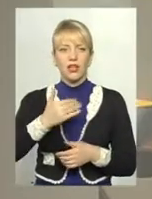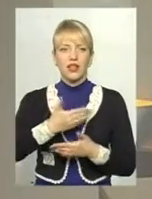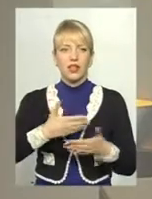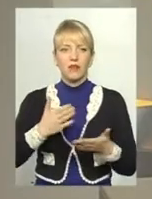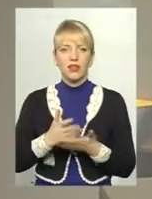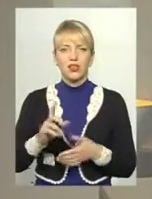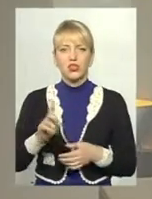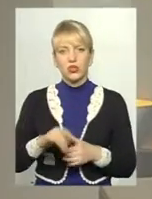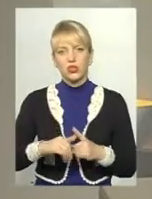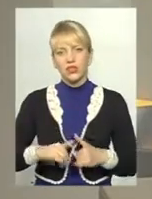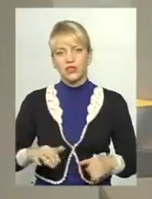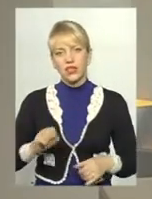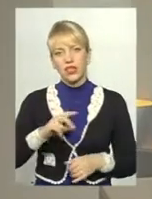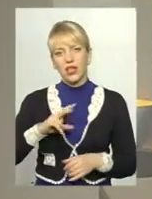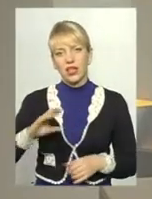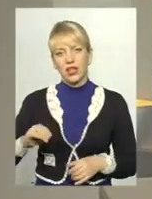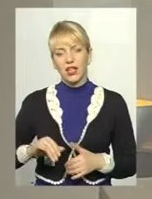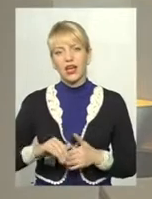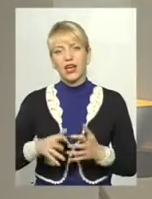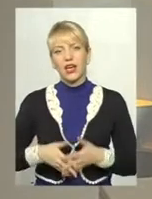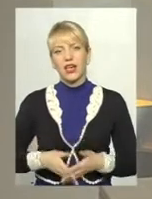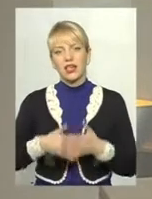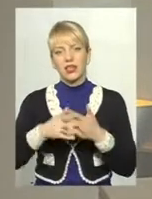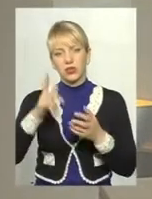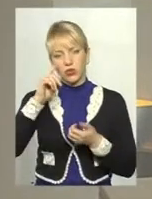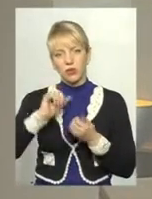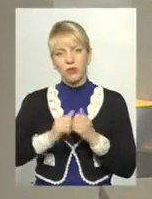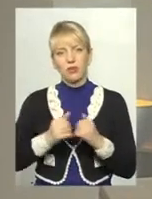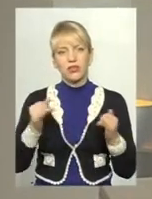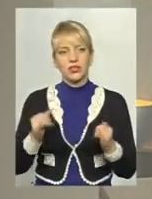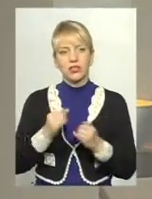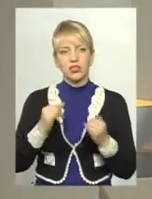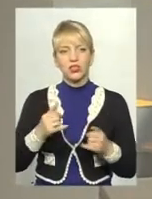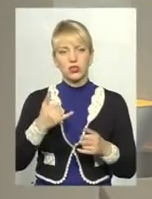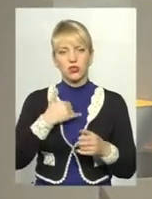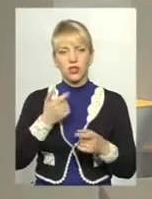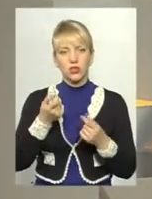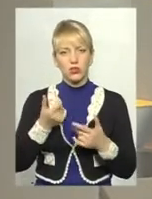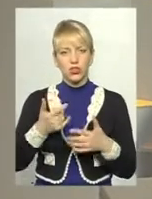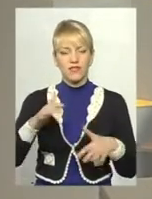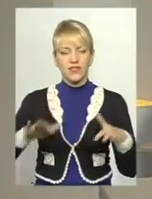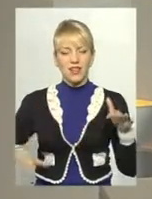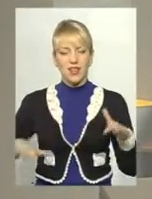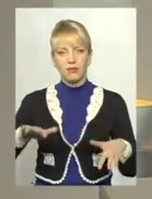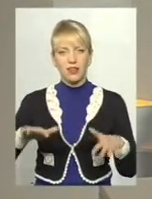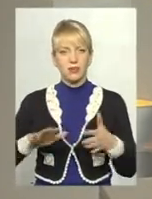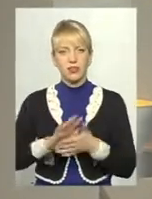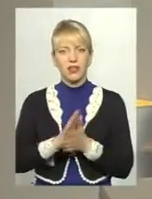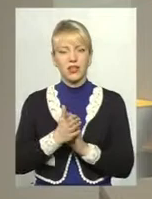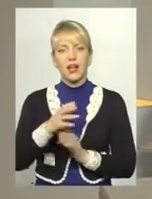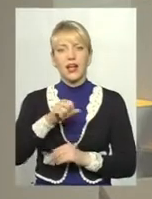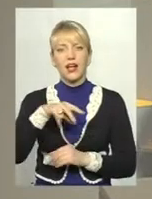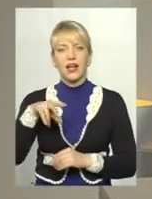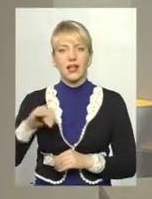що розвивати, але все ж таки архітектурні пам'ятки, історичні, вони в нас трошки в занедбаному стані. Але